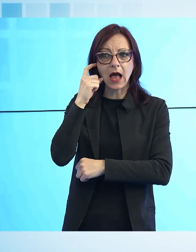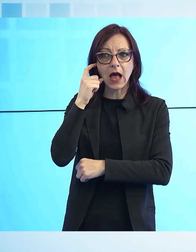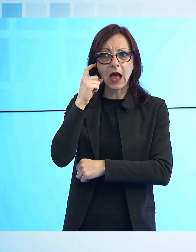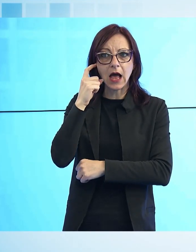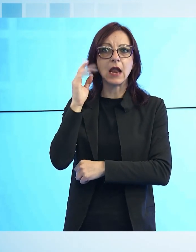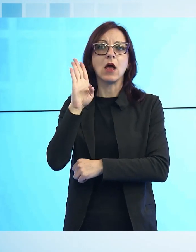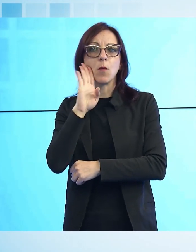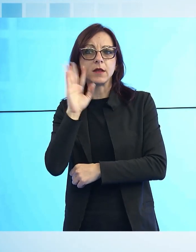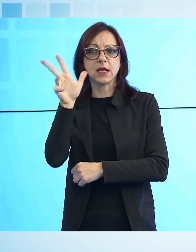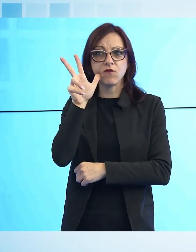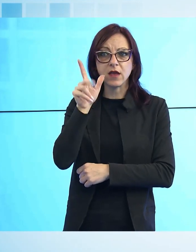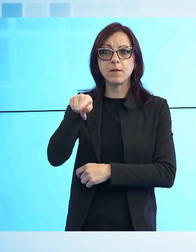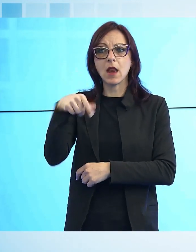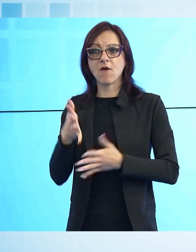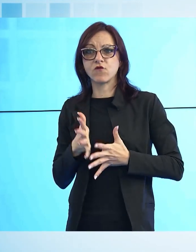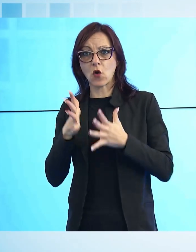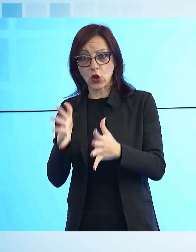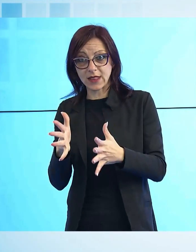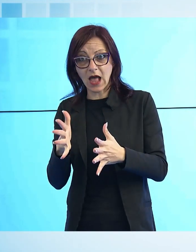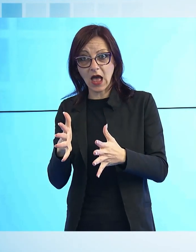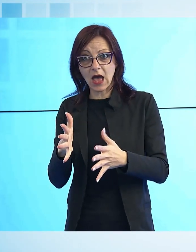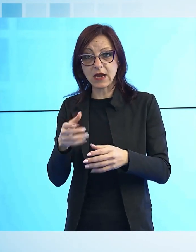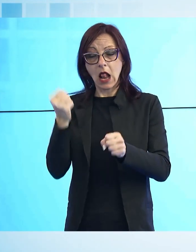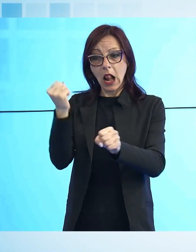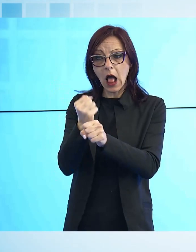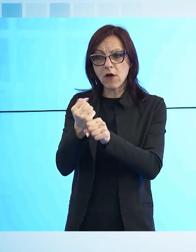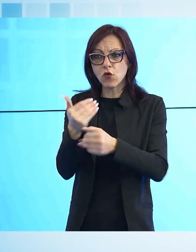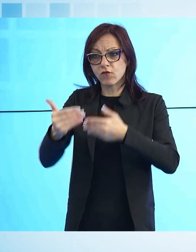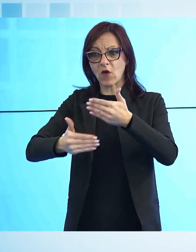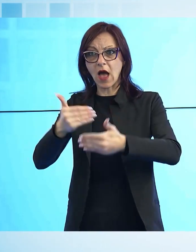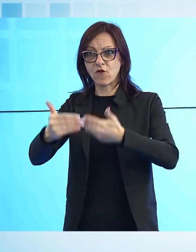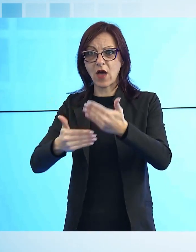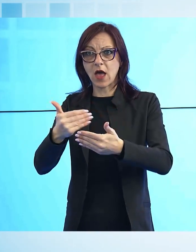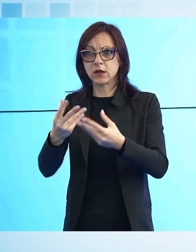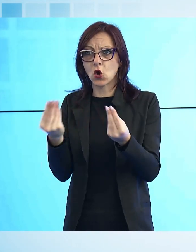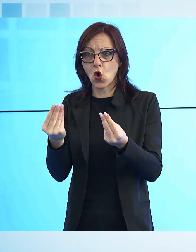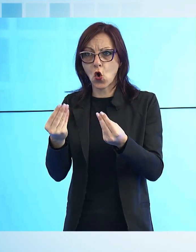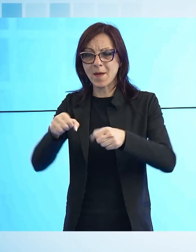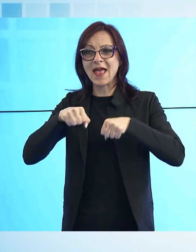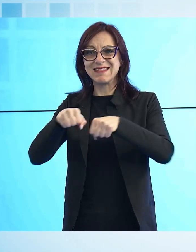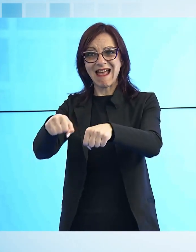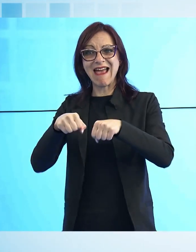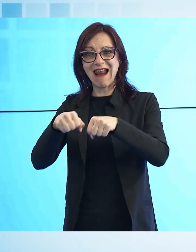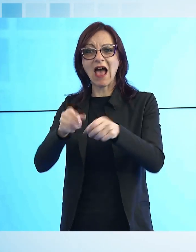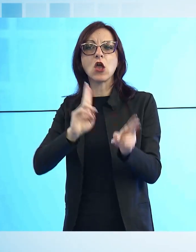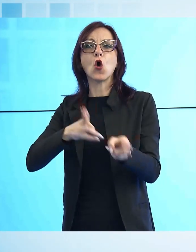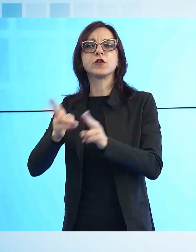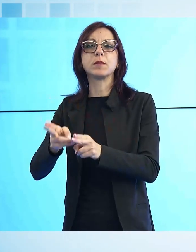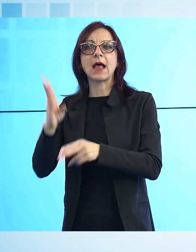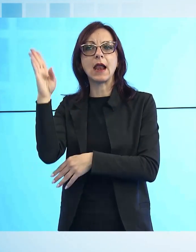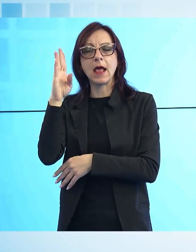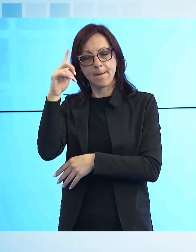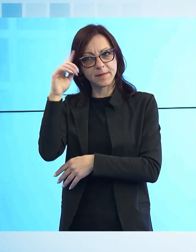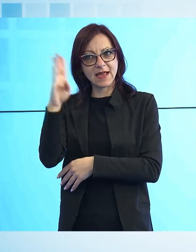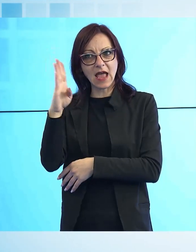E portano avanti questo lavoro con i telai dell'ospedale psichiatrico di Maggiano. L'attività